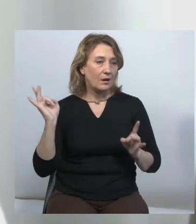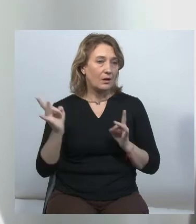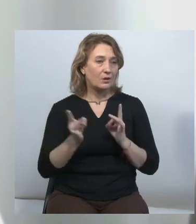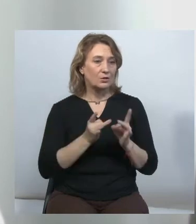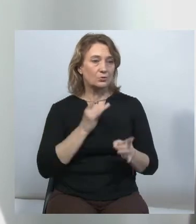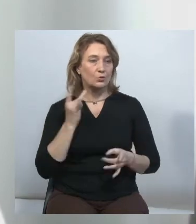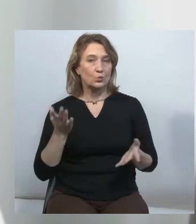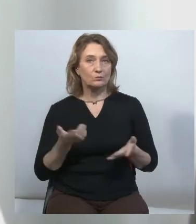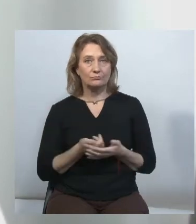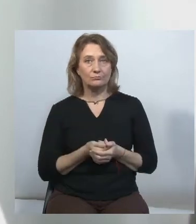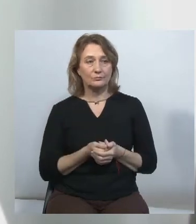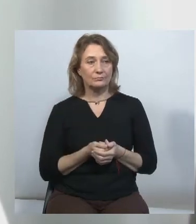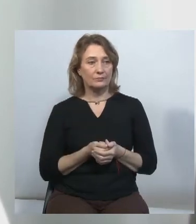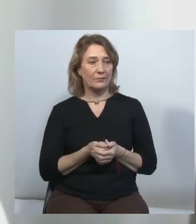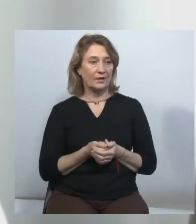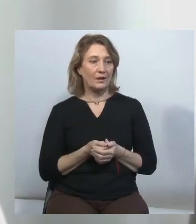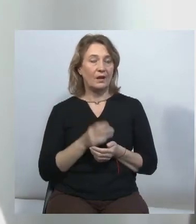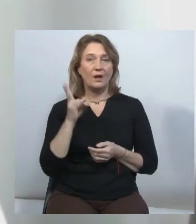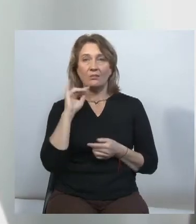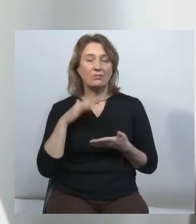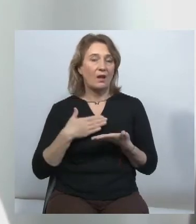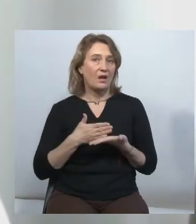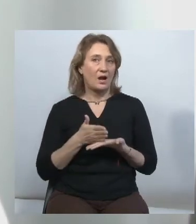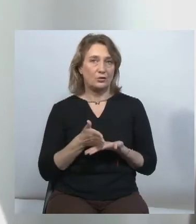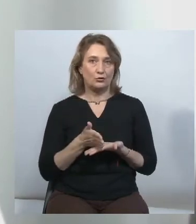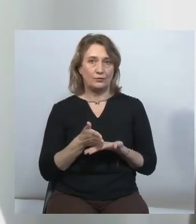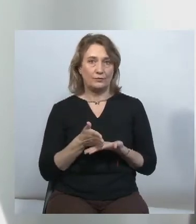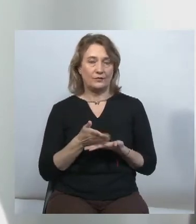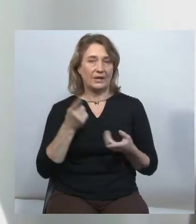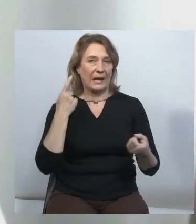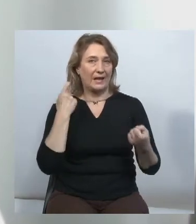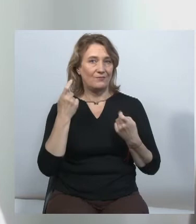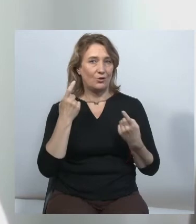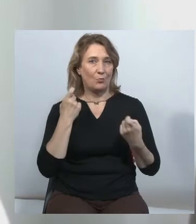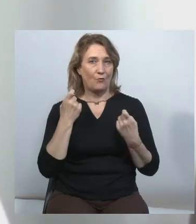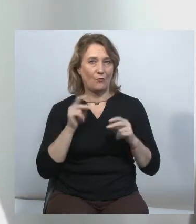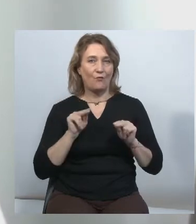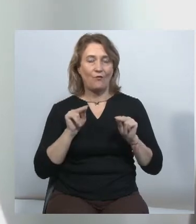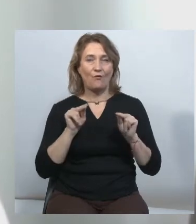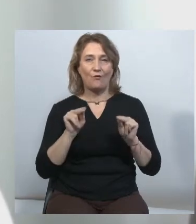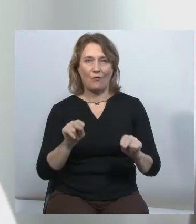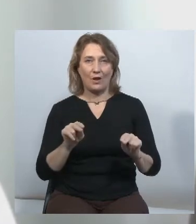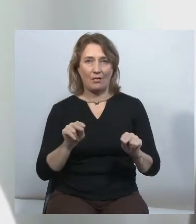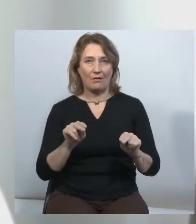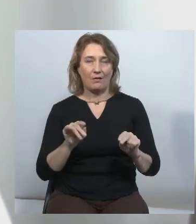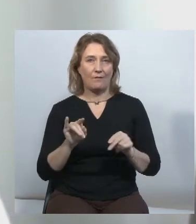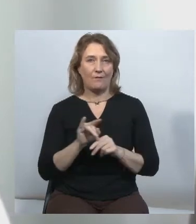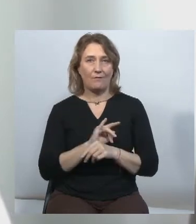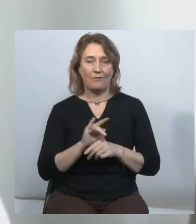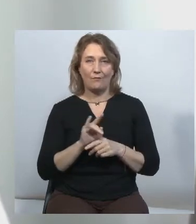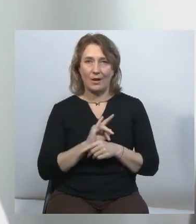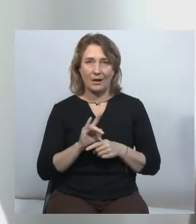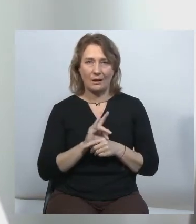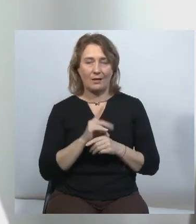скажу так, неякісного інформування, маніпуляції, фейки,